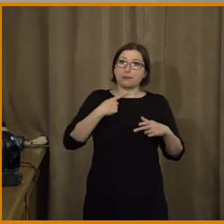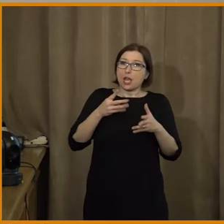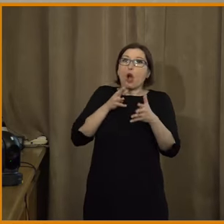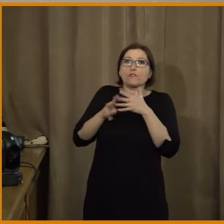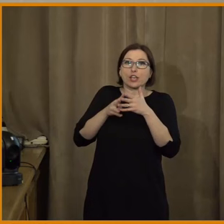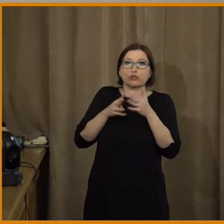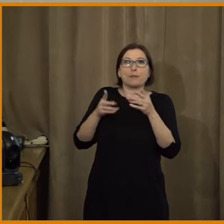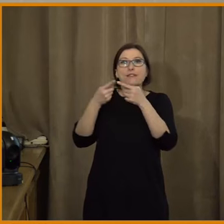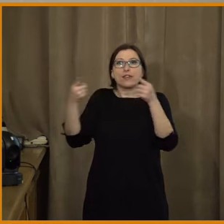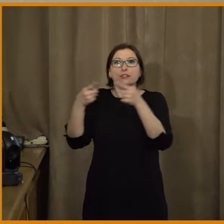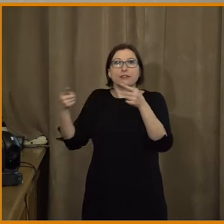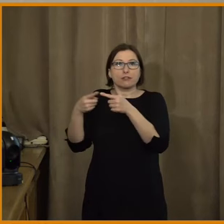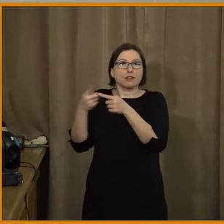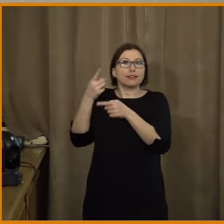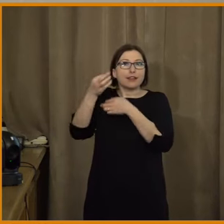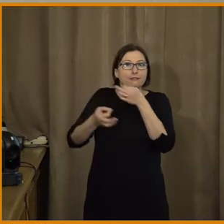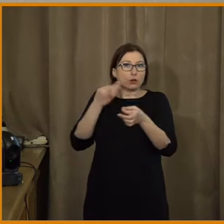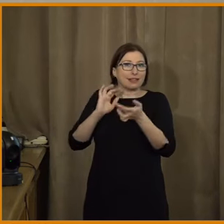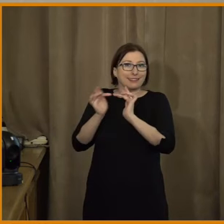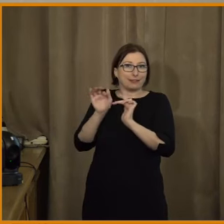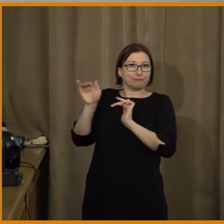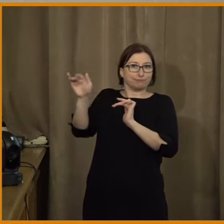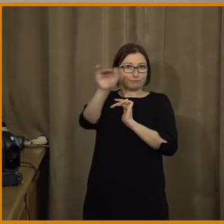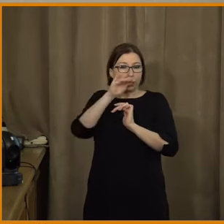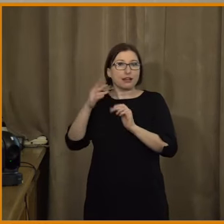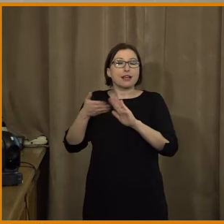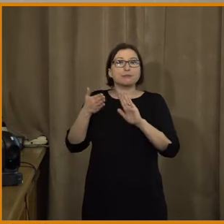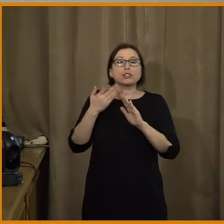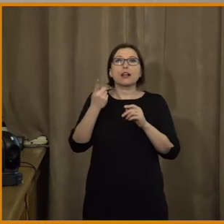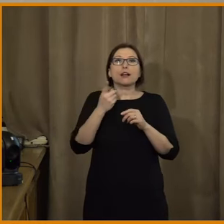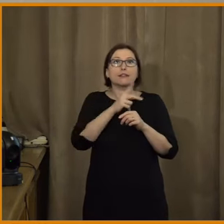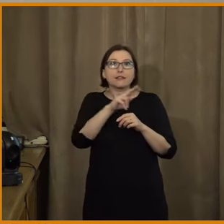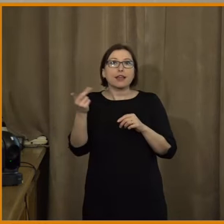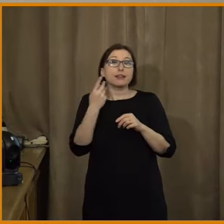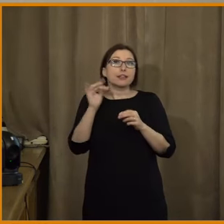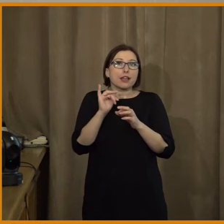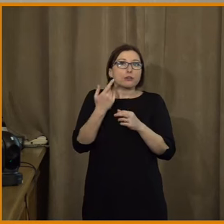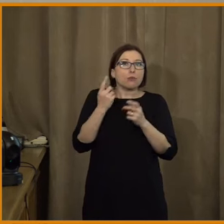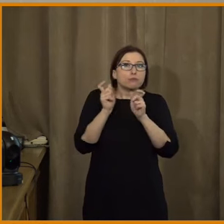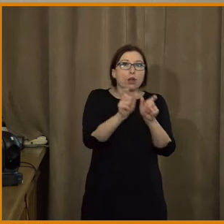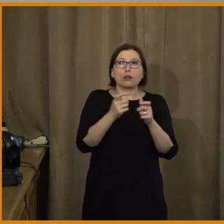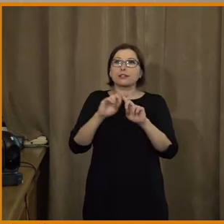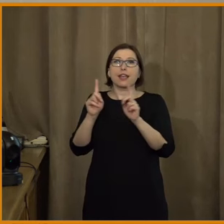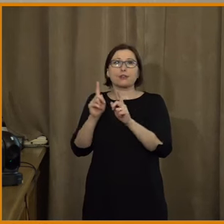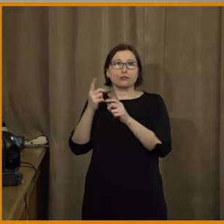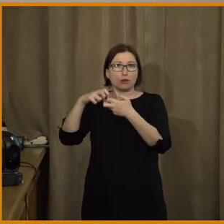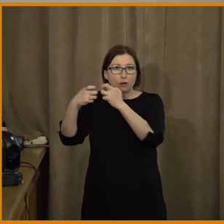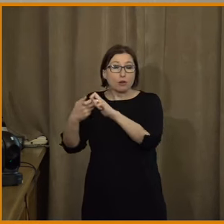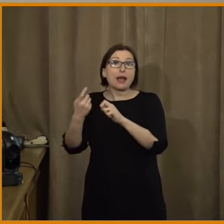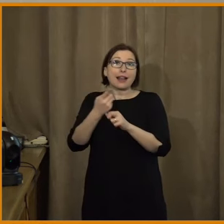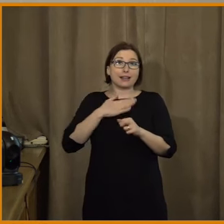tím ostrým přístupem sociálních médií, které varují, často jim blokují účity a podobně, ale to naše